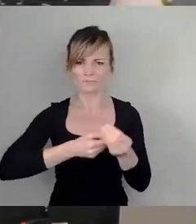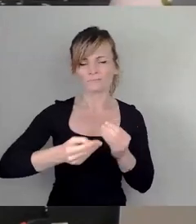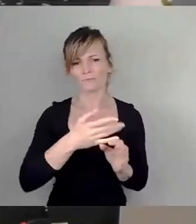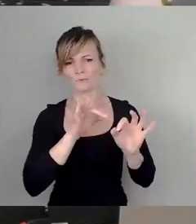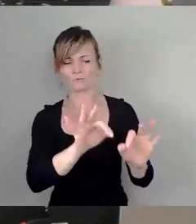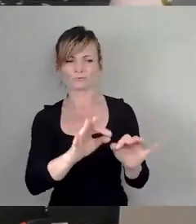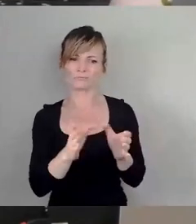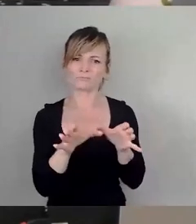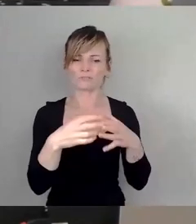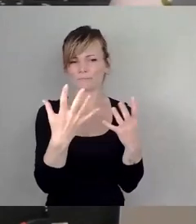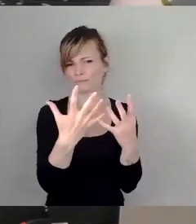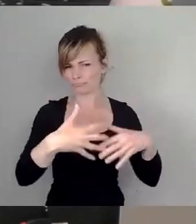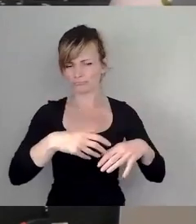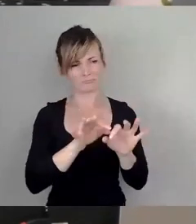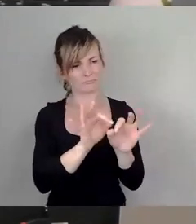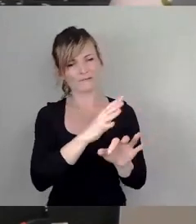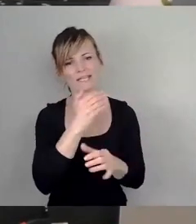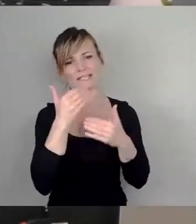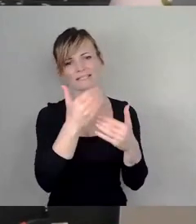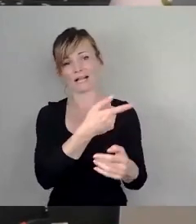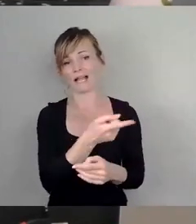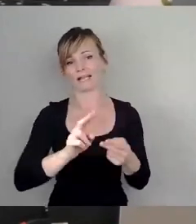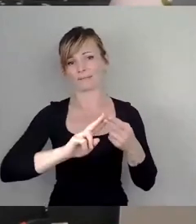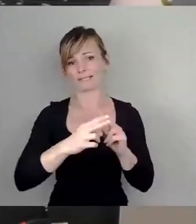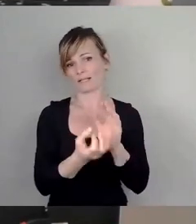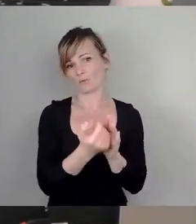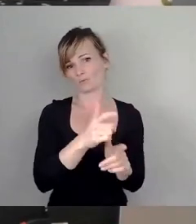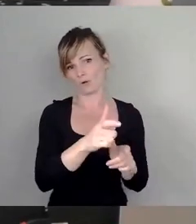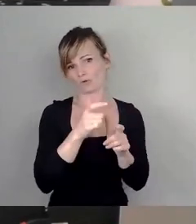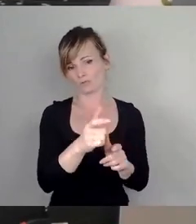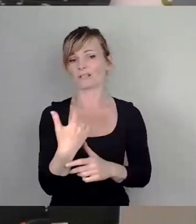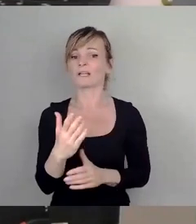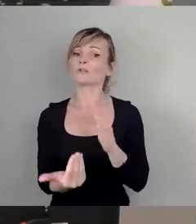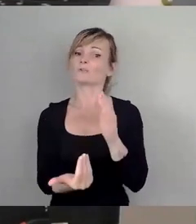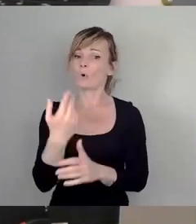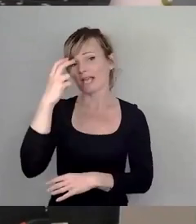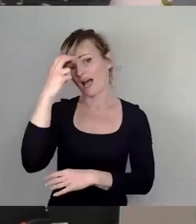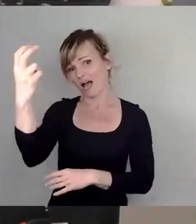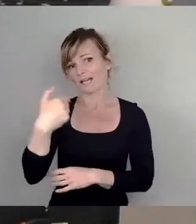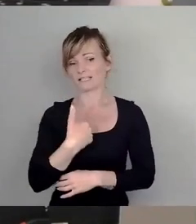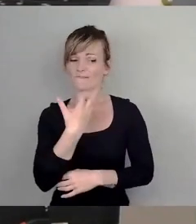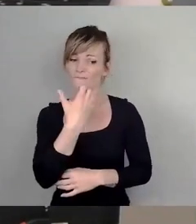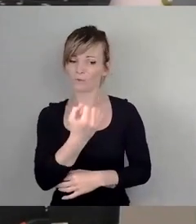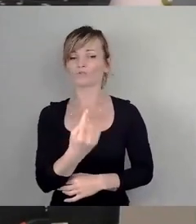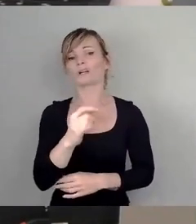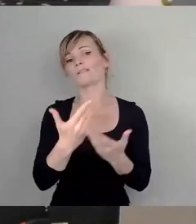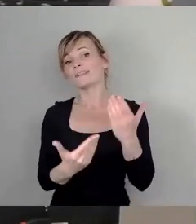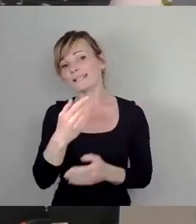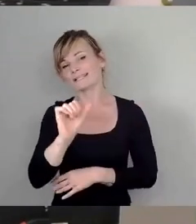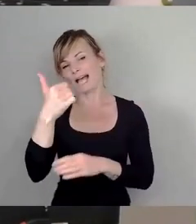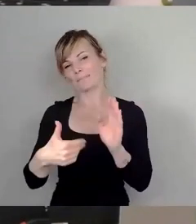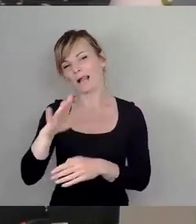Mitgliedern im Kulturausschuss sagen. Und ich wünsche dem neuen Rat, dass er vielleicht einmal mehr daran denkt,